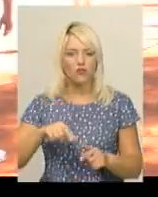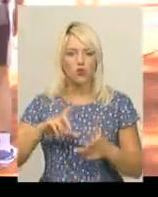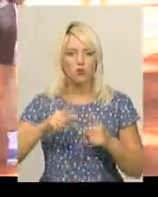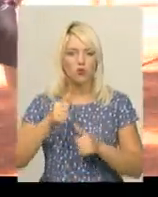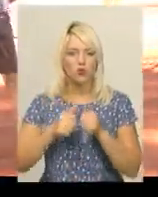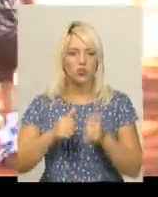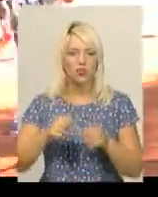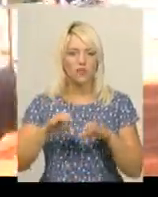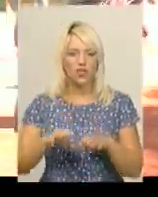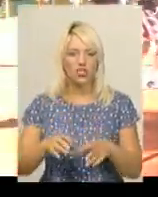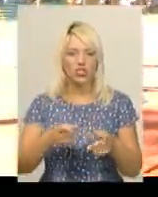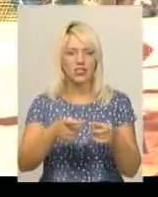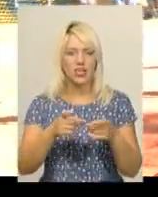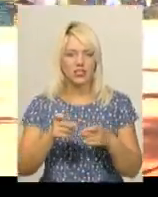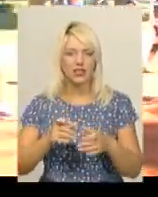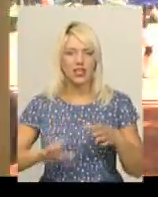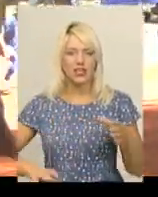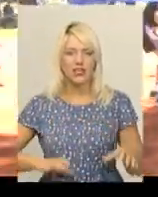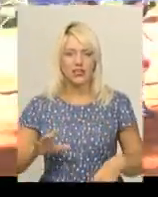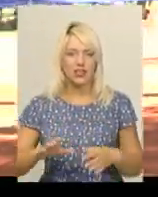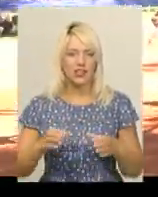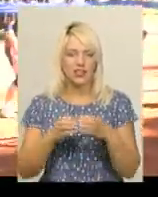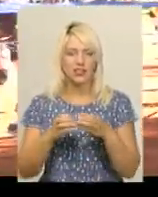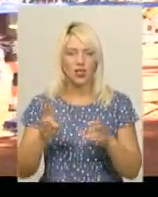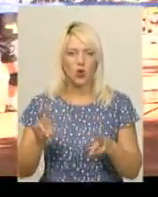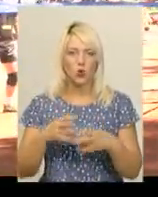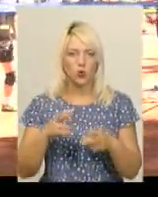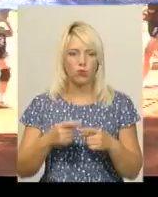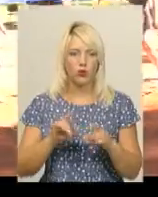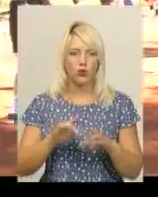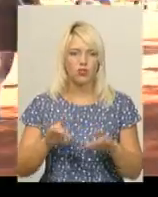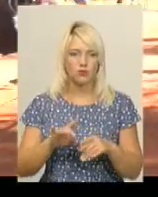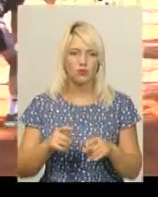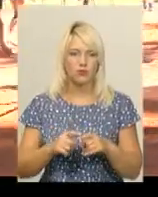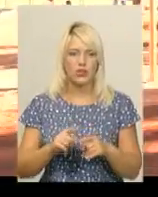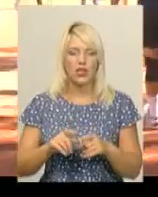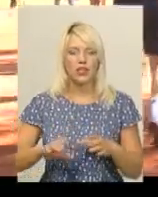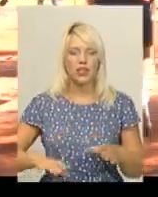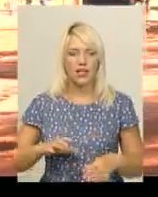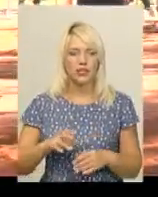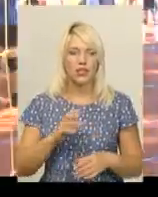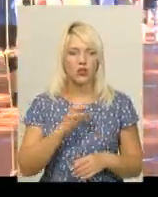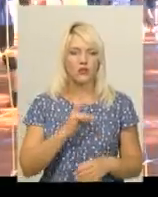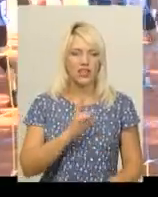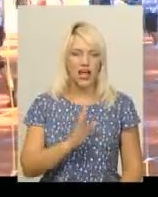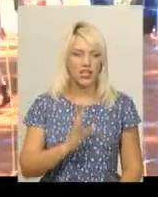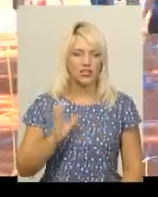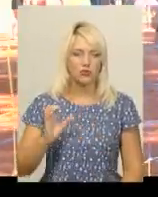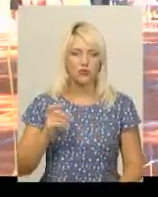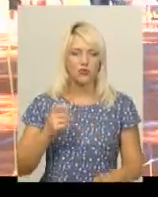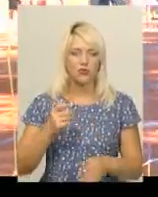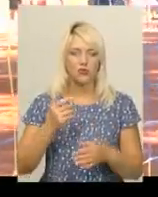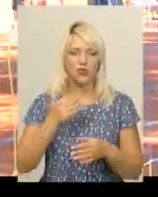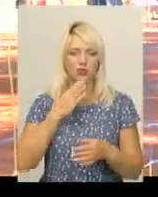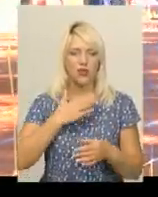вирішили задіяти тренерський склад клубу, розповів тренер команди «Новатор-2» прикордонник Віталій Сосімович. «В нашій команді